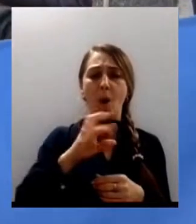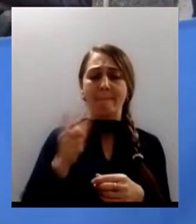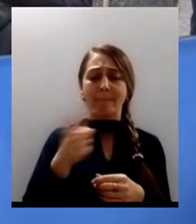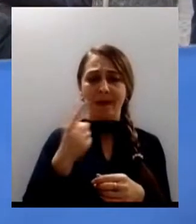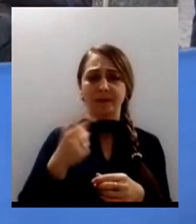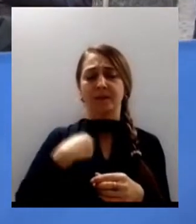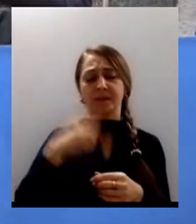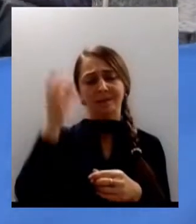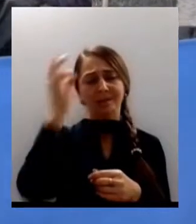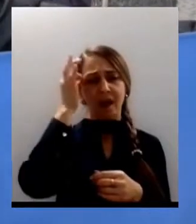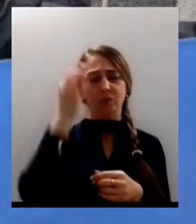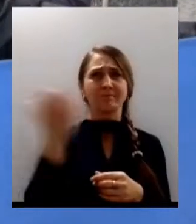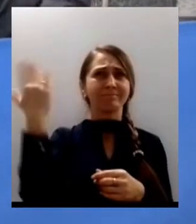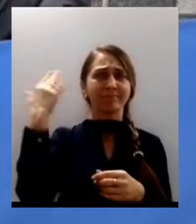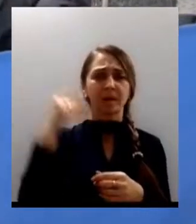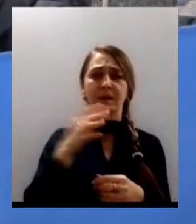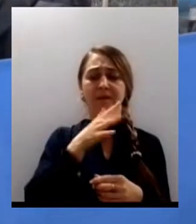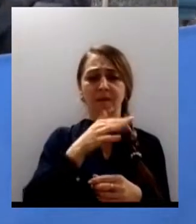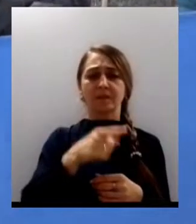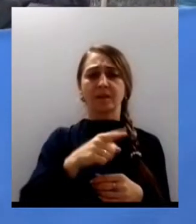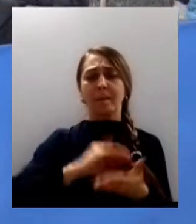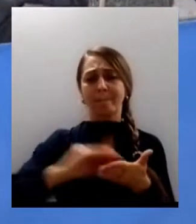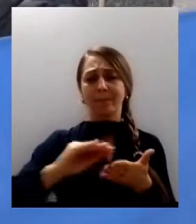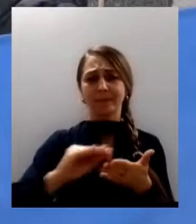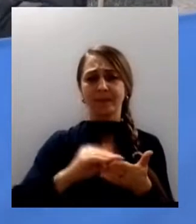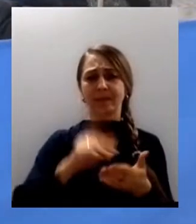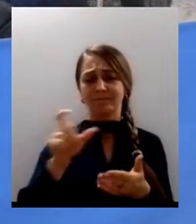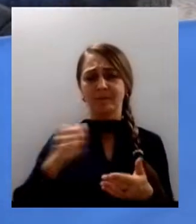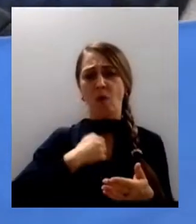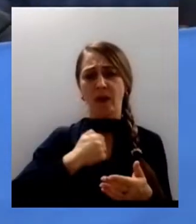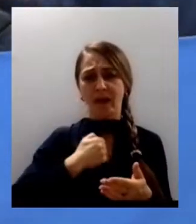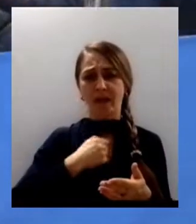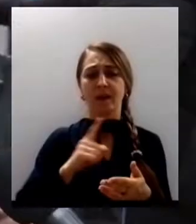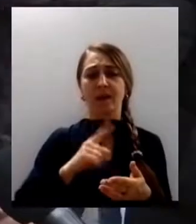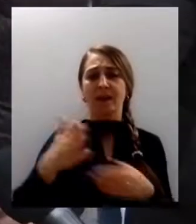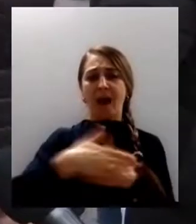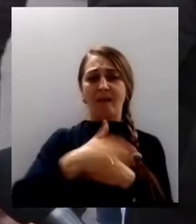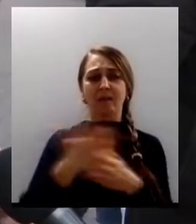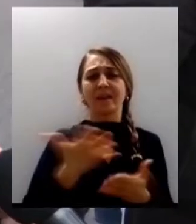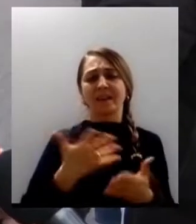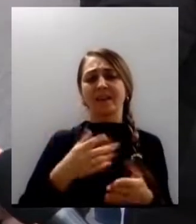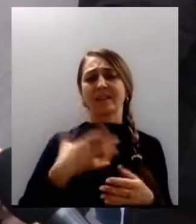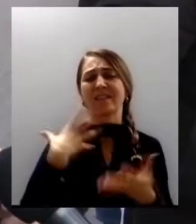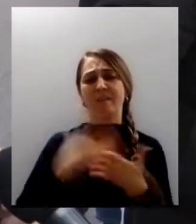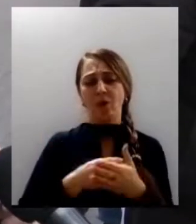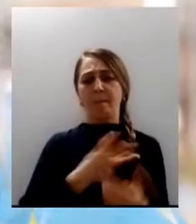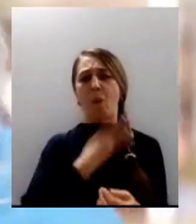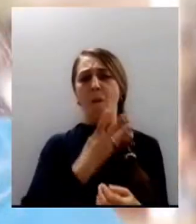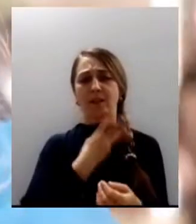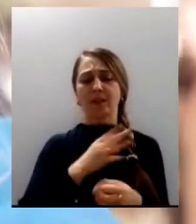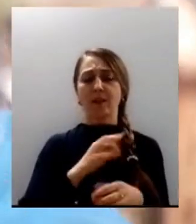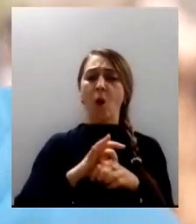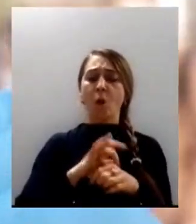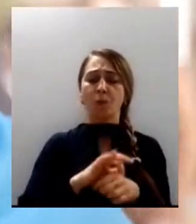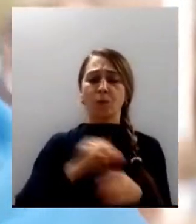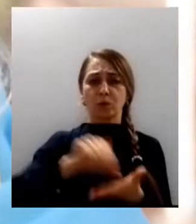кожен писав на прапорі якісь побажання. Учасник ходи Олег Суркан каже,